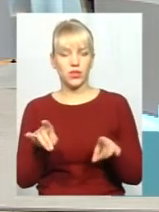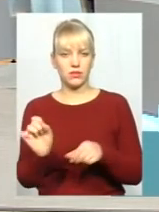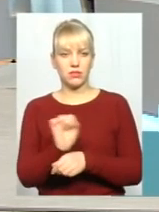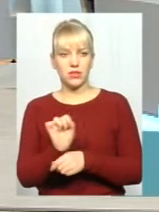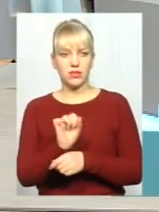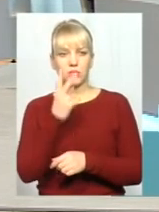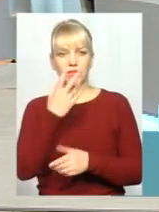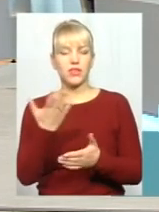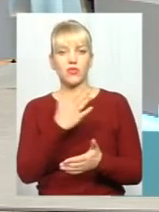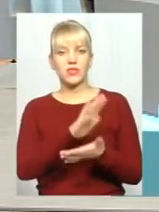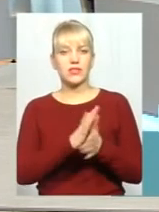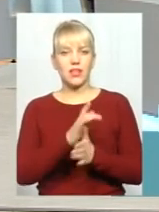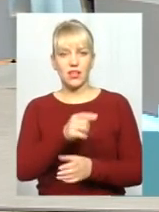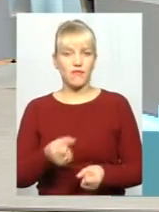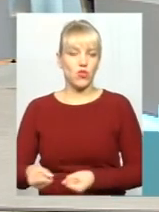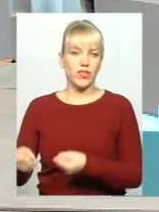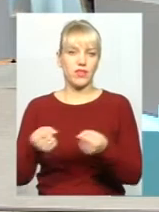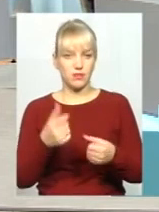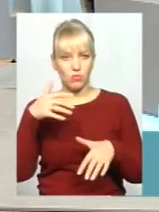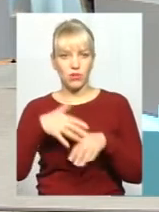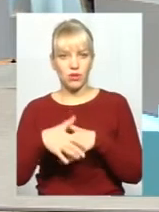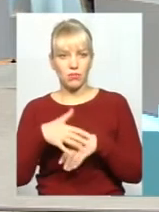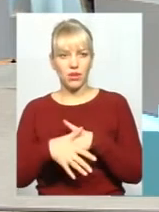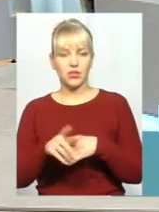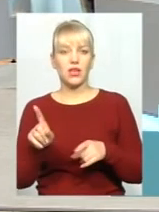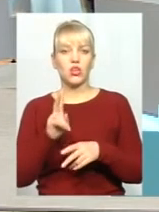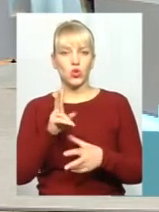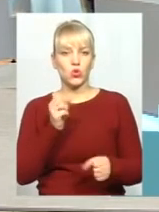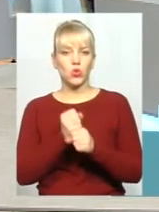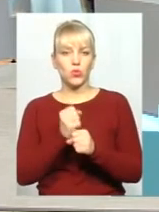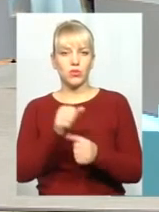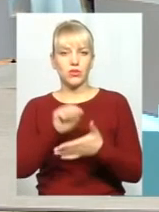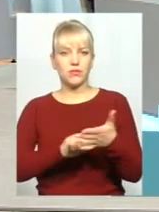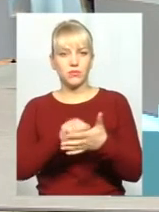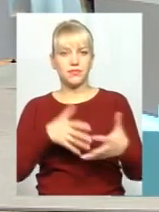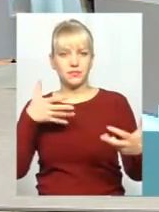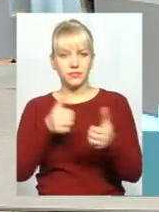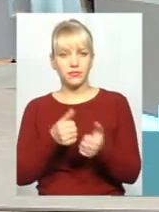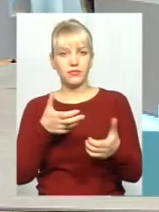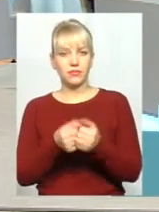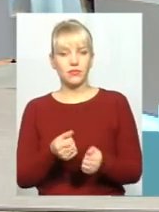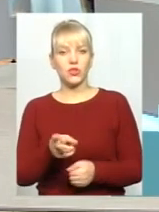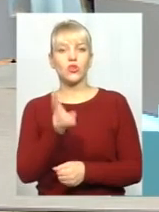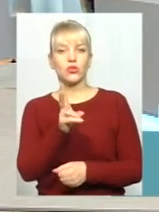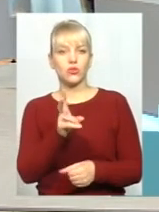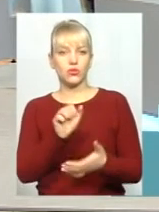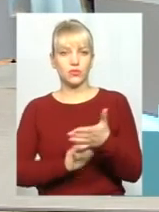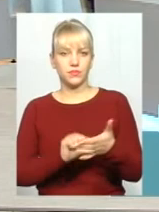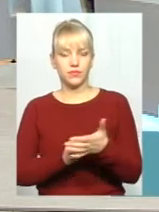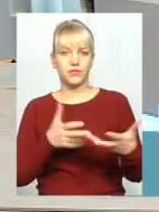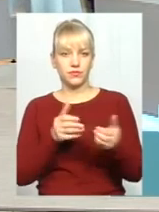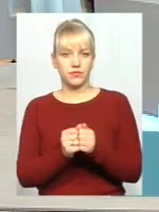якому стані? Понимаєте? І хто робить ДТП? По статистике, хай подивитися, хто робить ДТП?